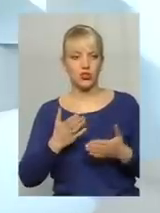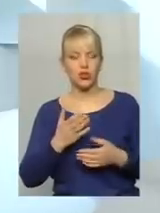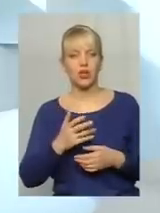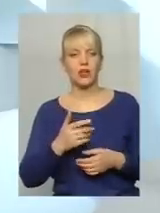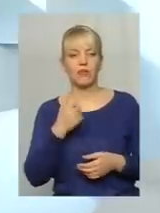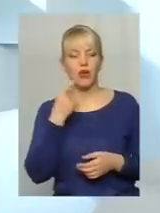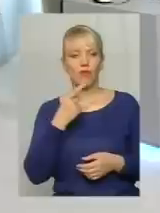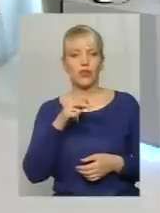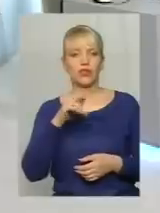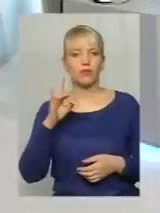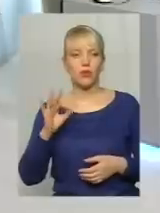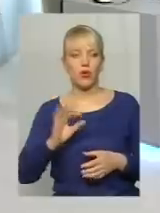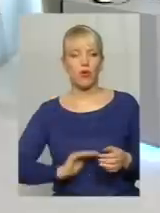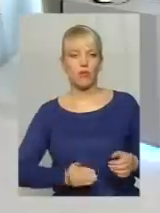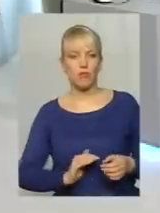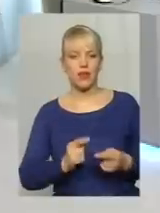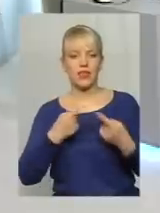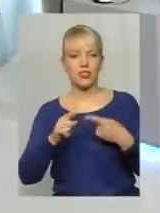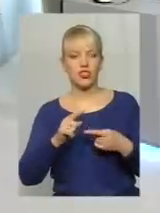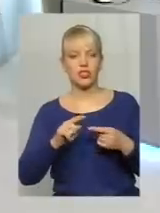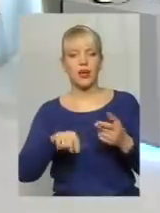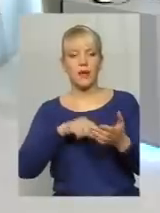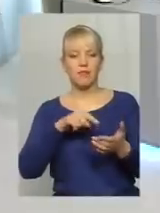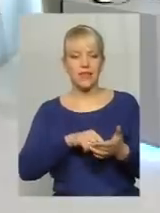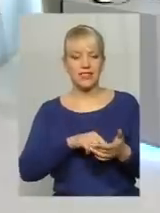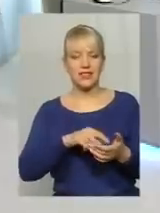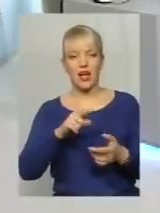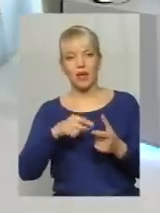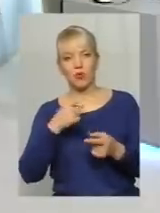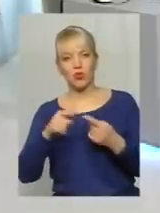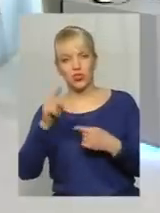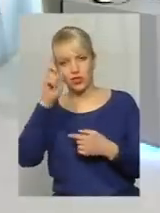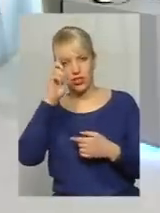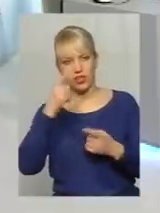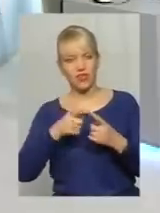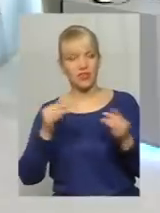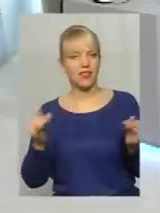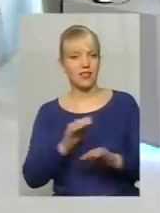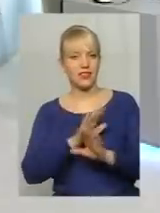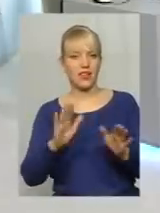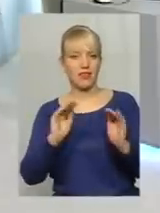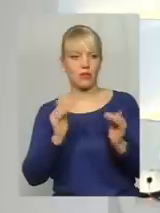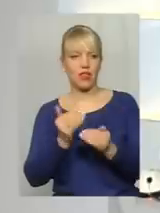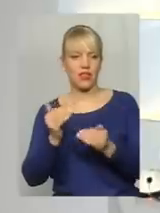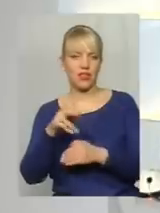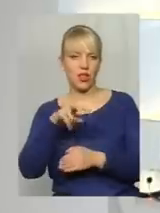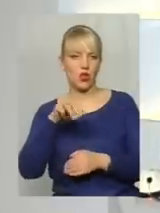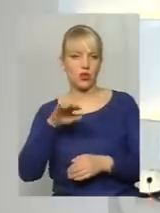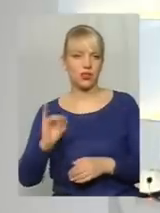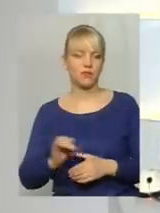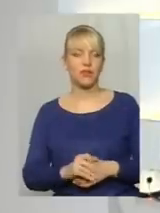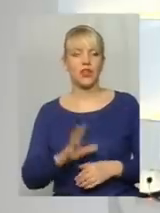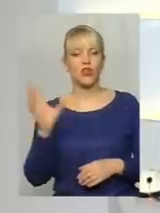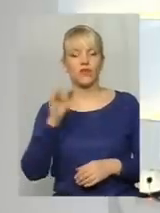якісь компанії з інших місць, з інших навіть держав, то їх не цікавлять маленькі лоти. Але всі